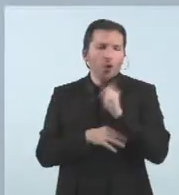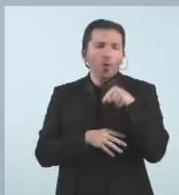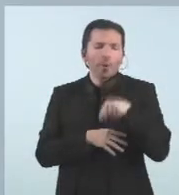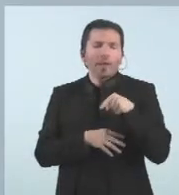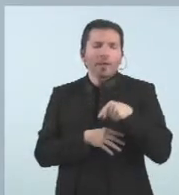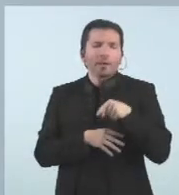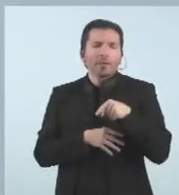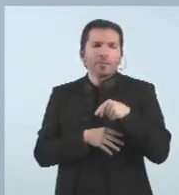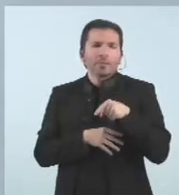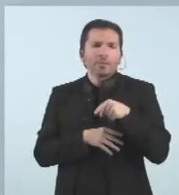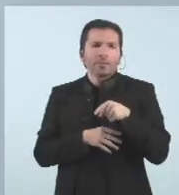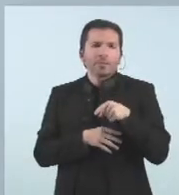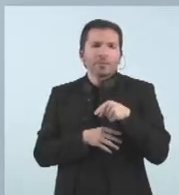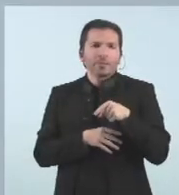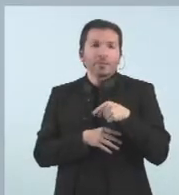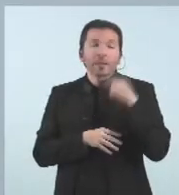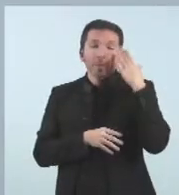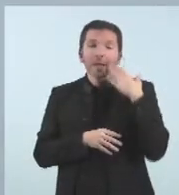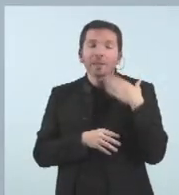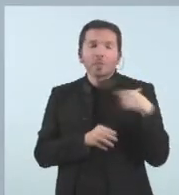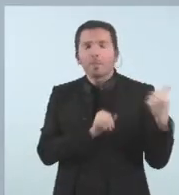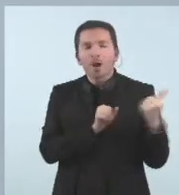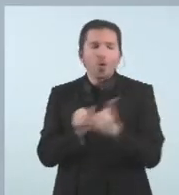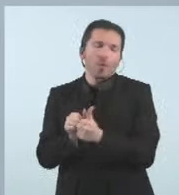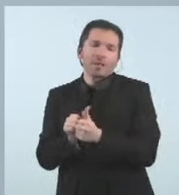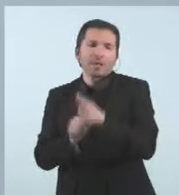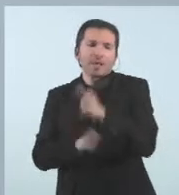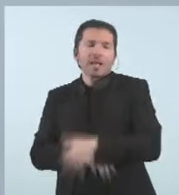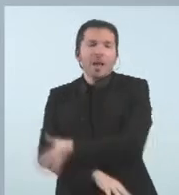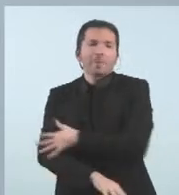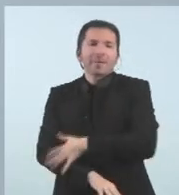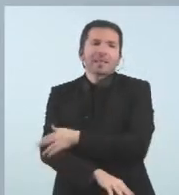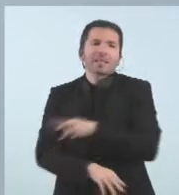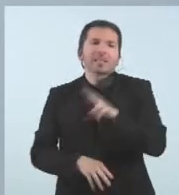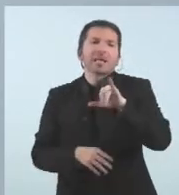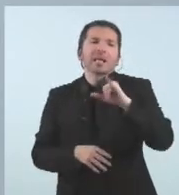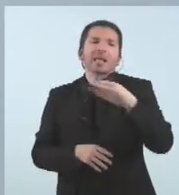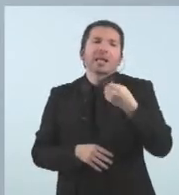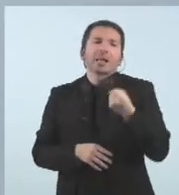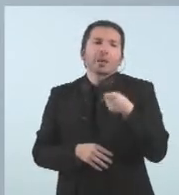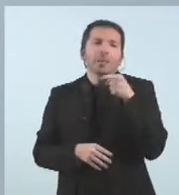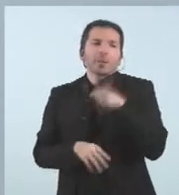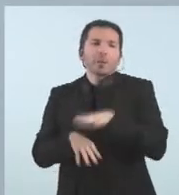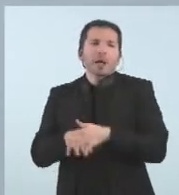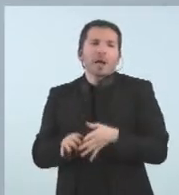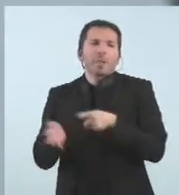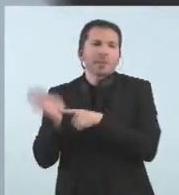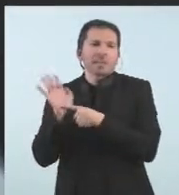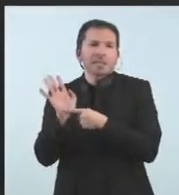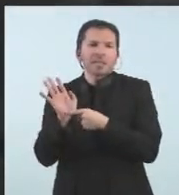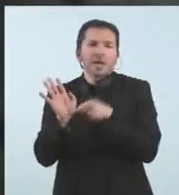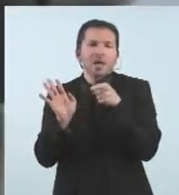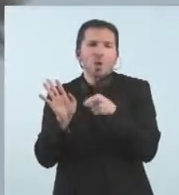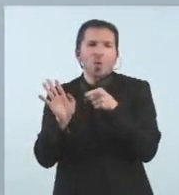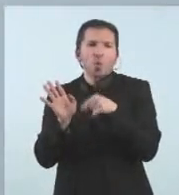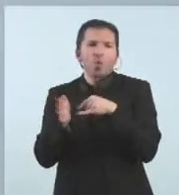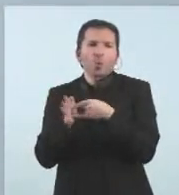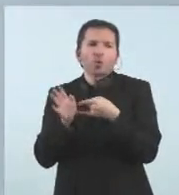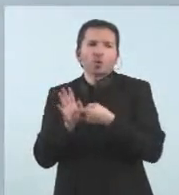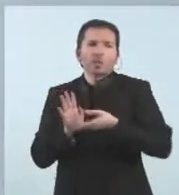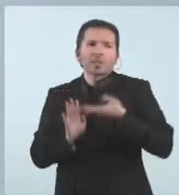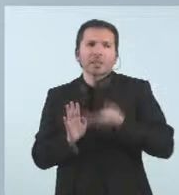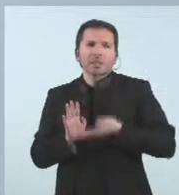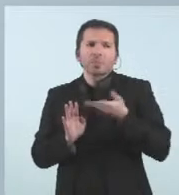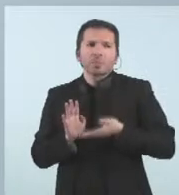'acompanyarà també la ministra arriba per presentar justament un projecte important i que no s'ha d'aturar en